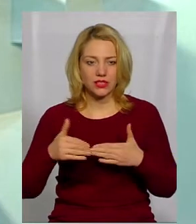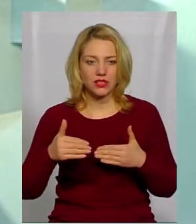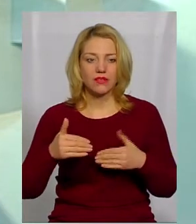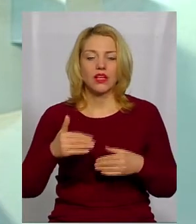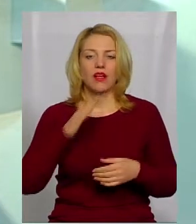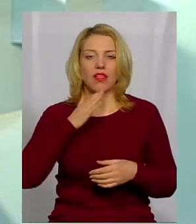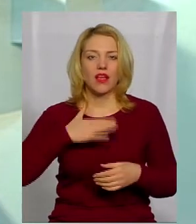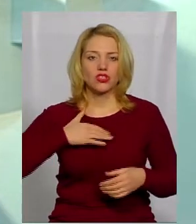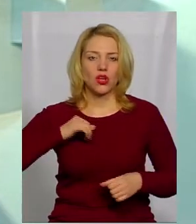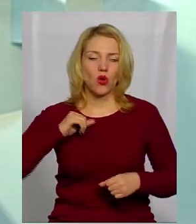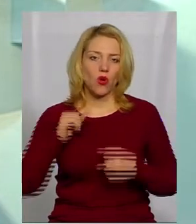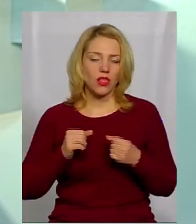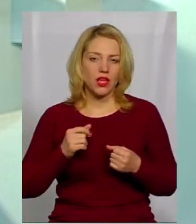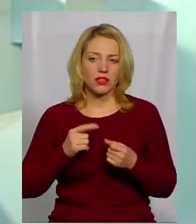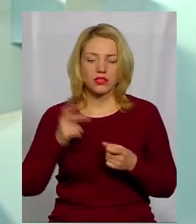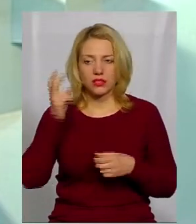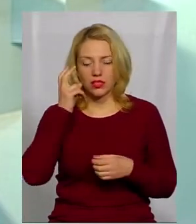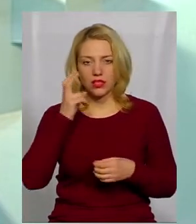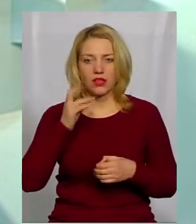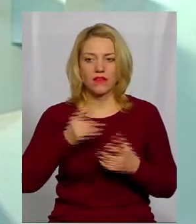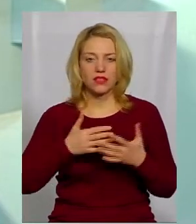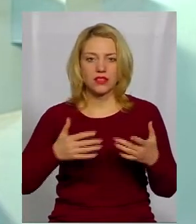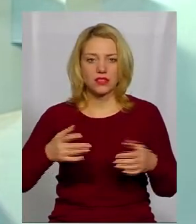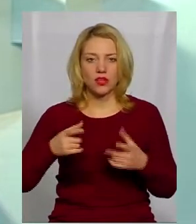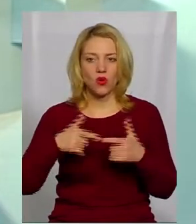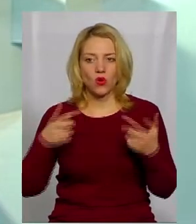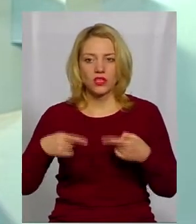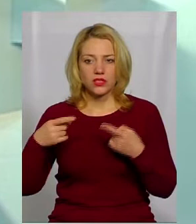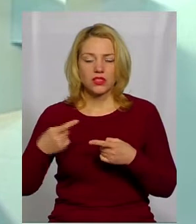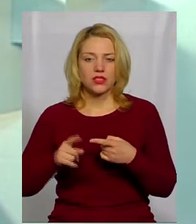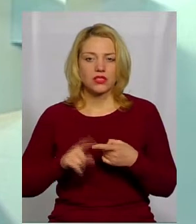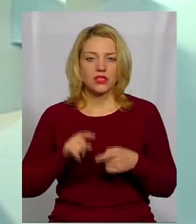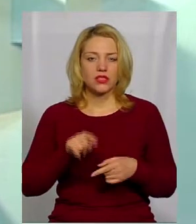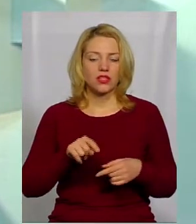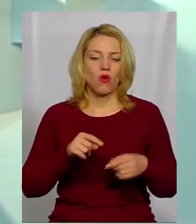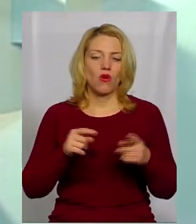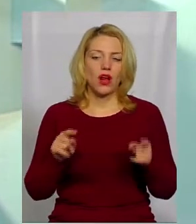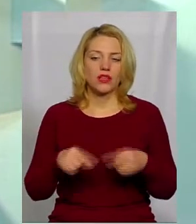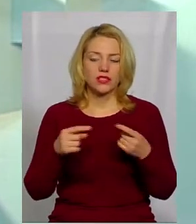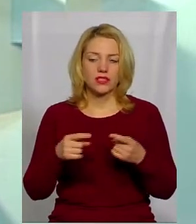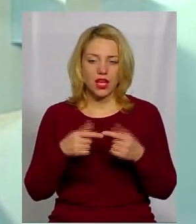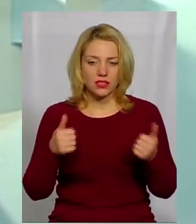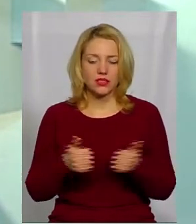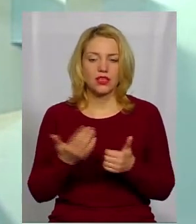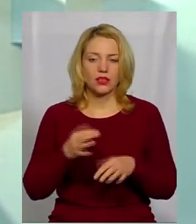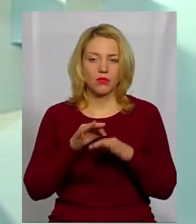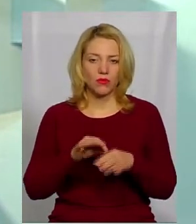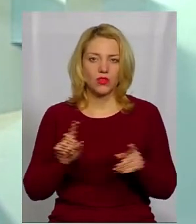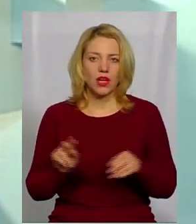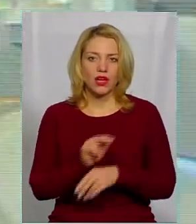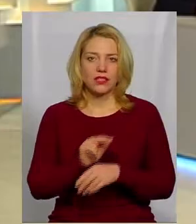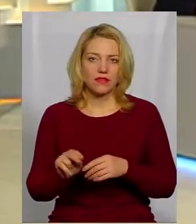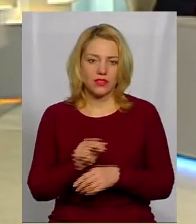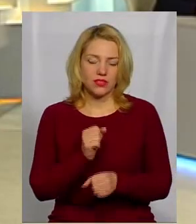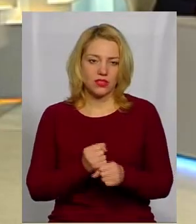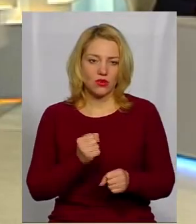наших колег з Києва, з різних організацій. Це і ті організації, які проводять реставраційні роботи.